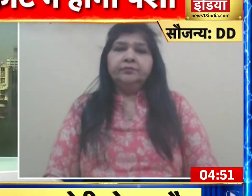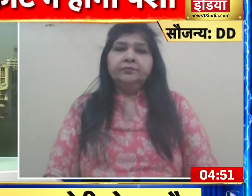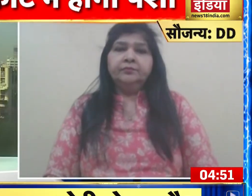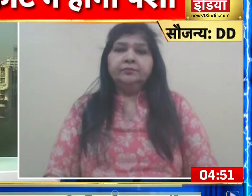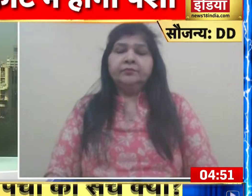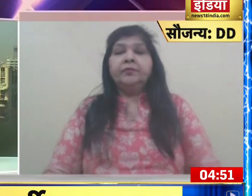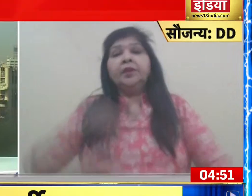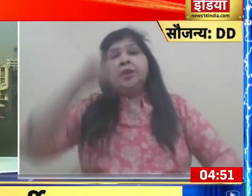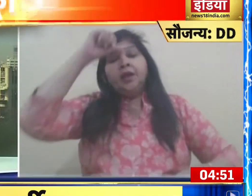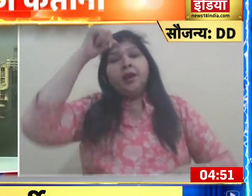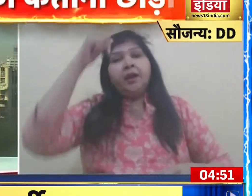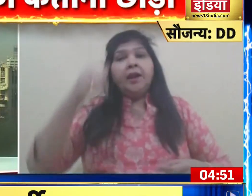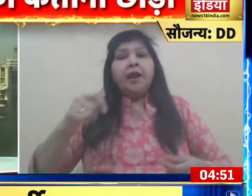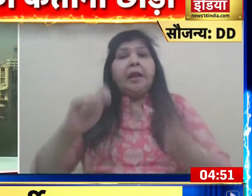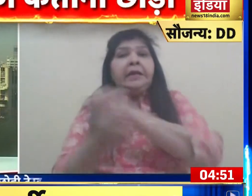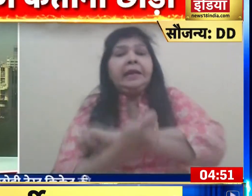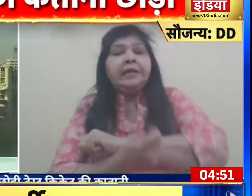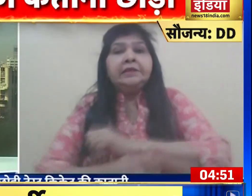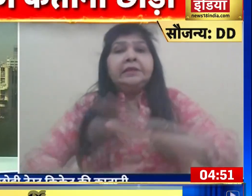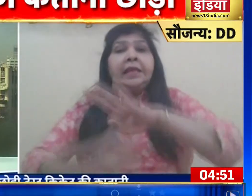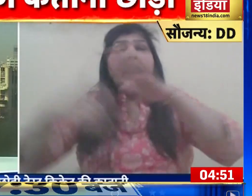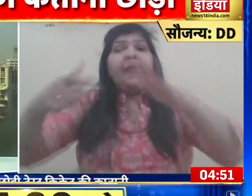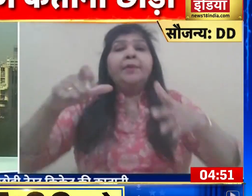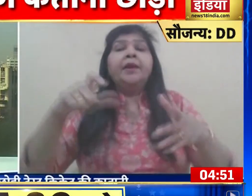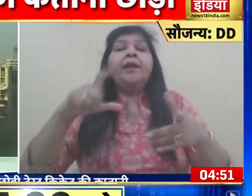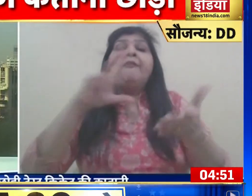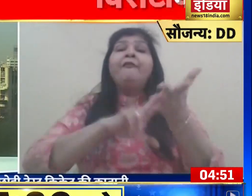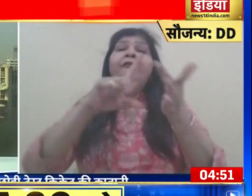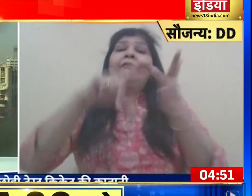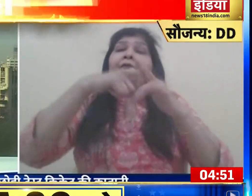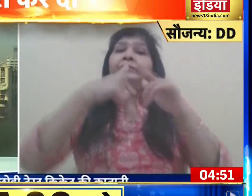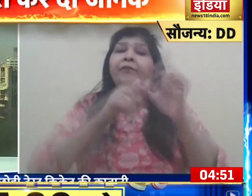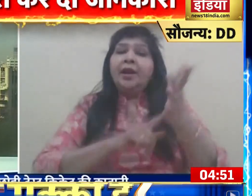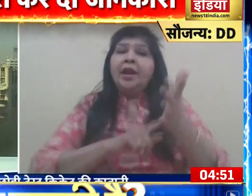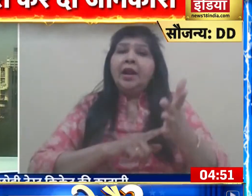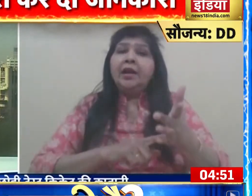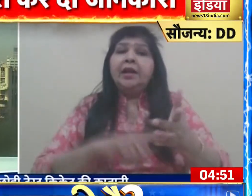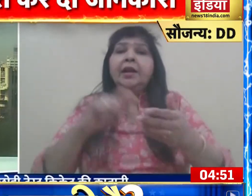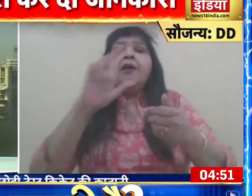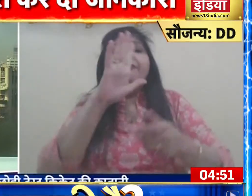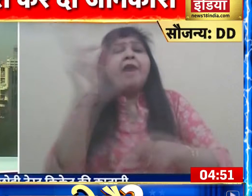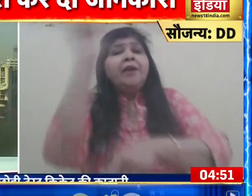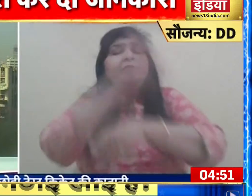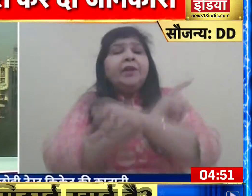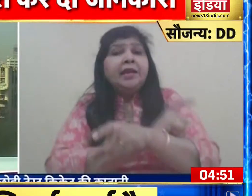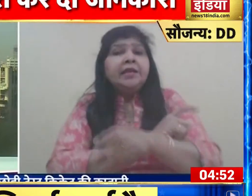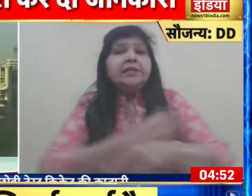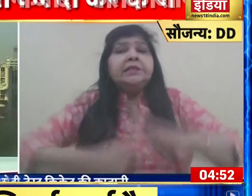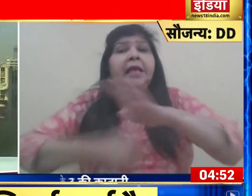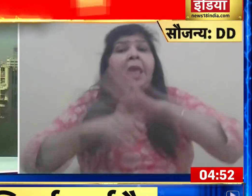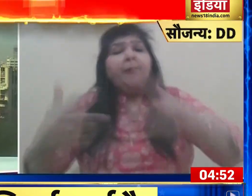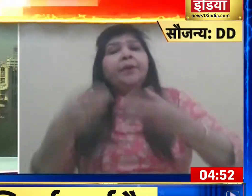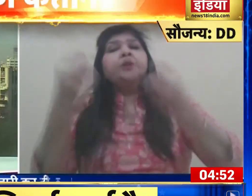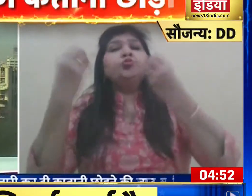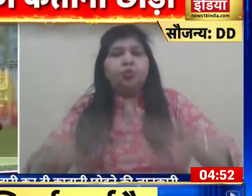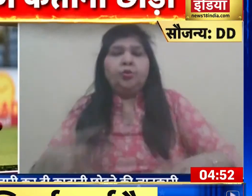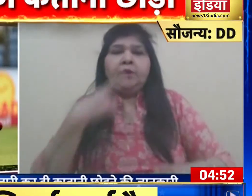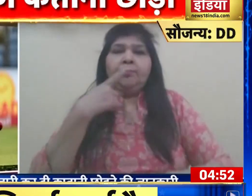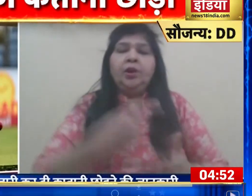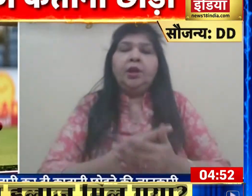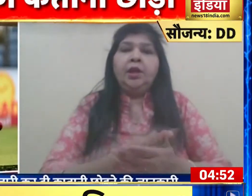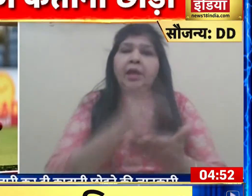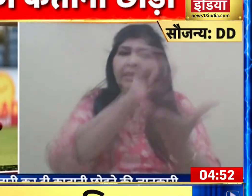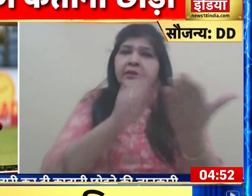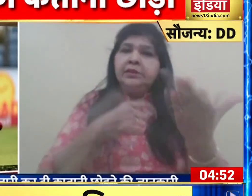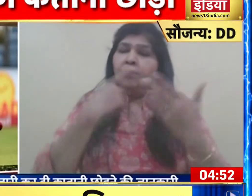भारतिये टेस्ट क्रिकेट कीम के कप्तान विराट कोहली ने टेस्ट क्रिकेट की कप्तानी चोड़ने का ऐलान किया है। विराट कोहली ने एक बयान जारी